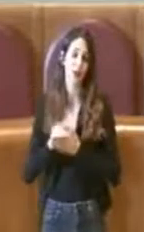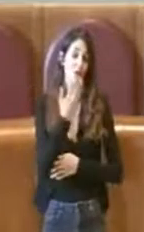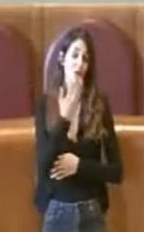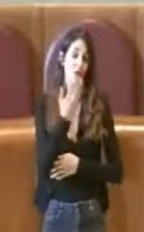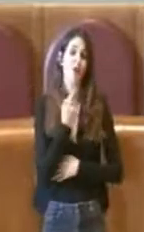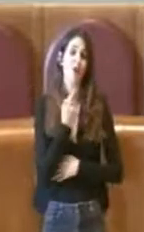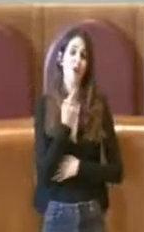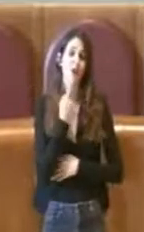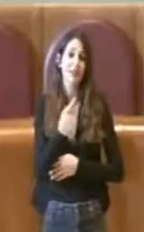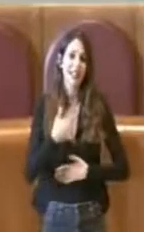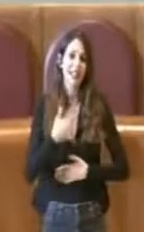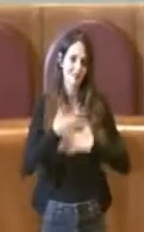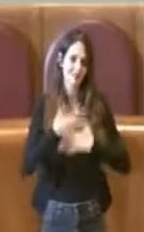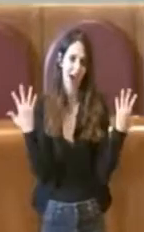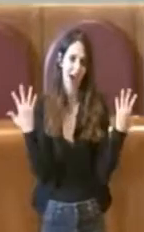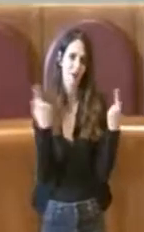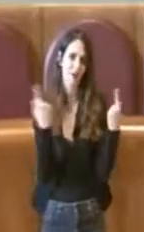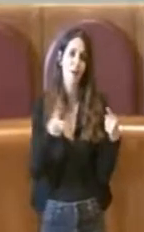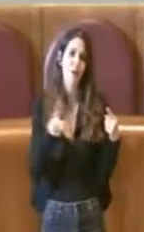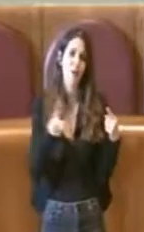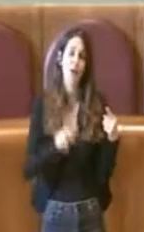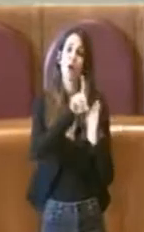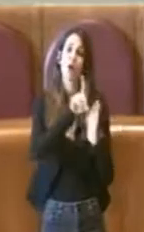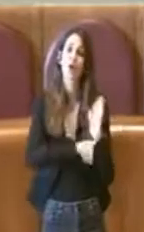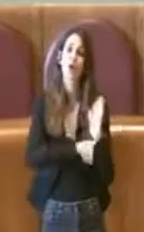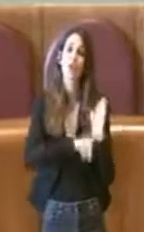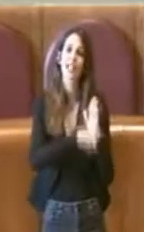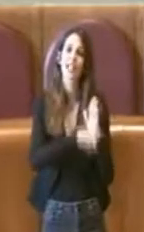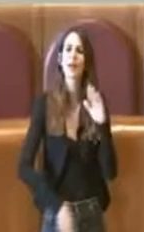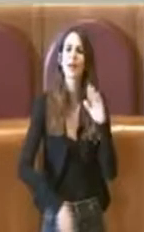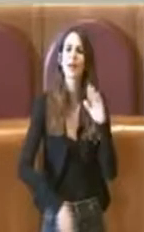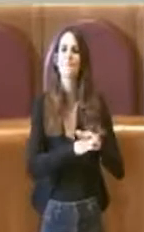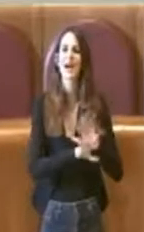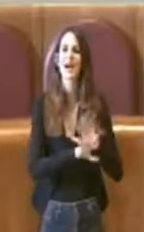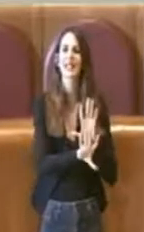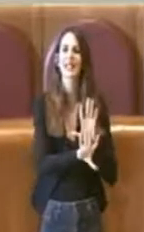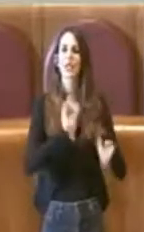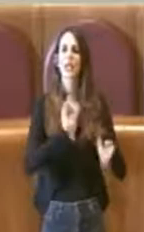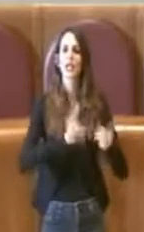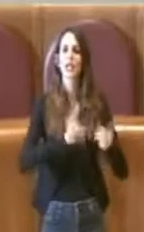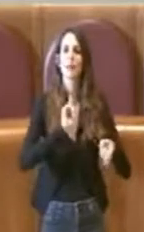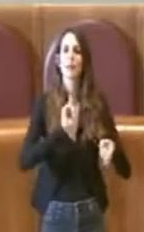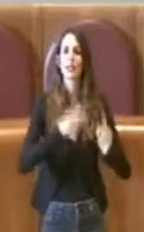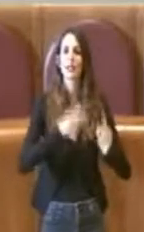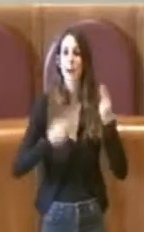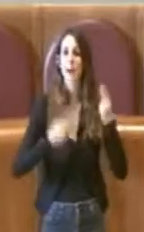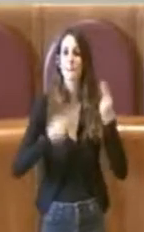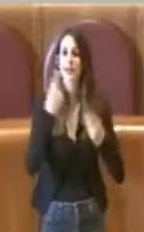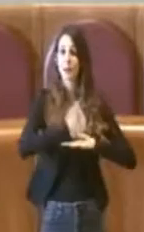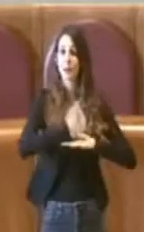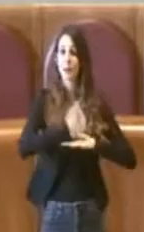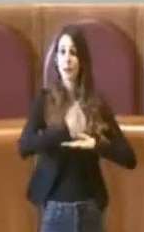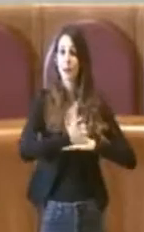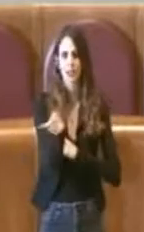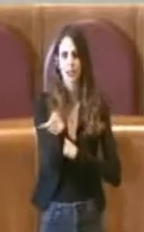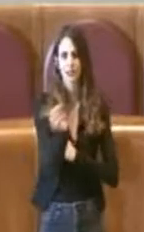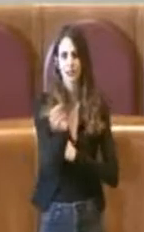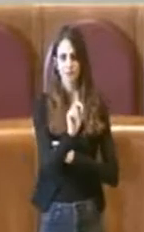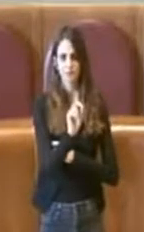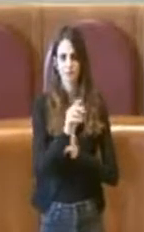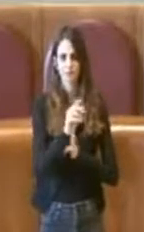rimarcare, non è una delibera che parte dall'indirizzo politico di questa amministrazione e la stessa